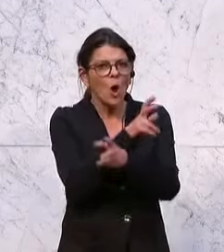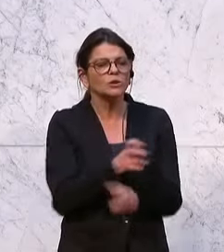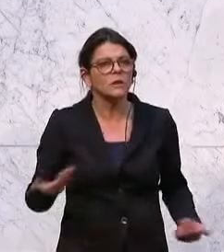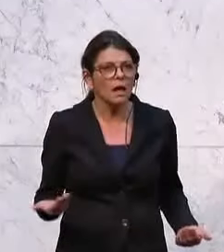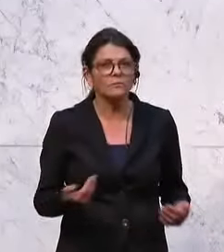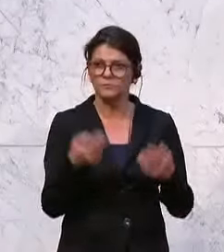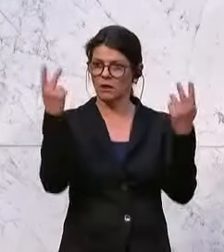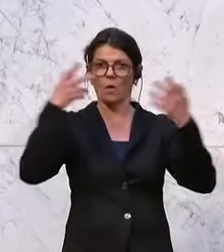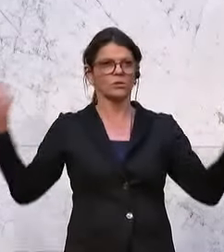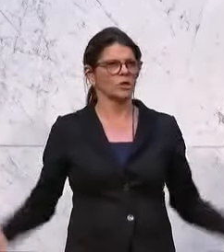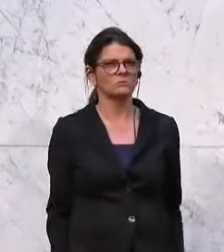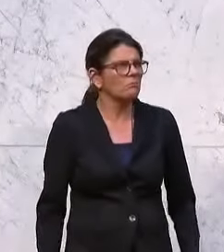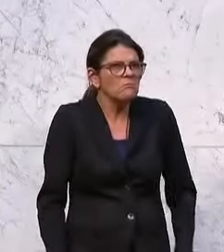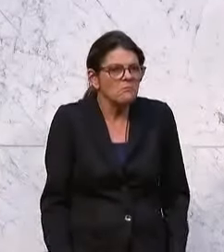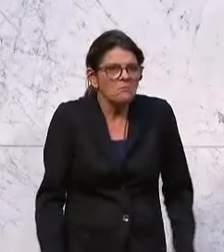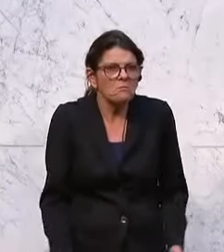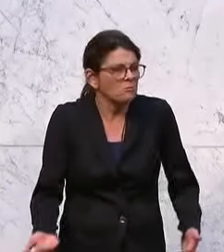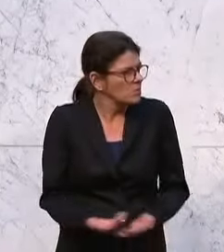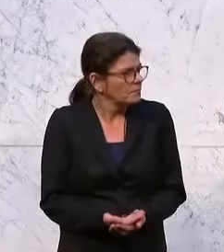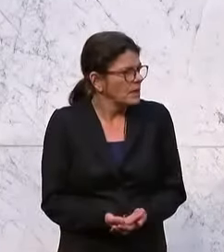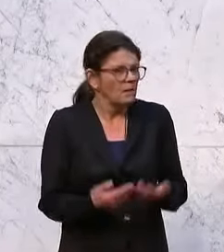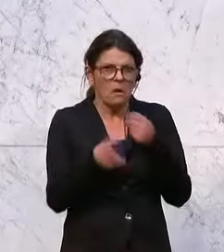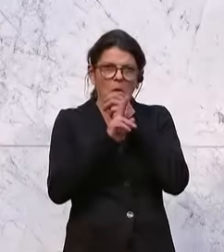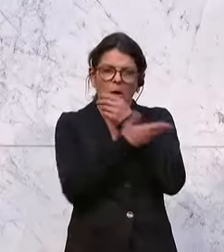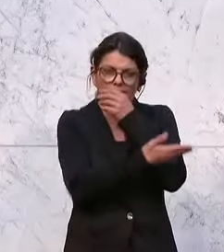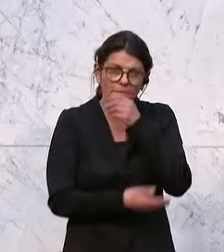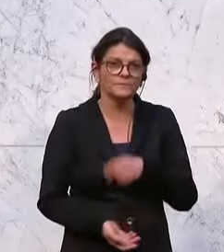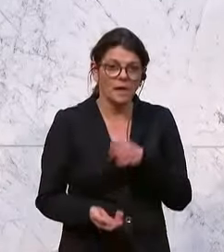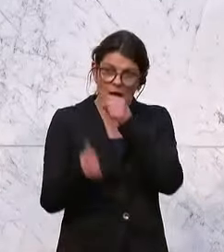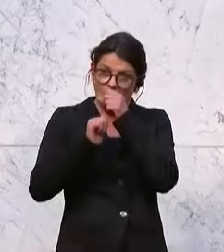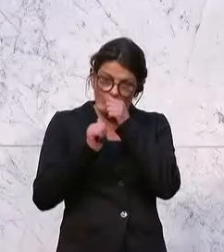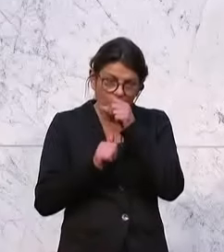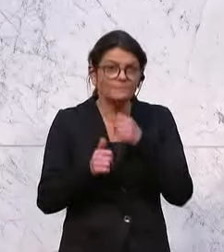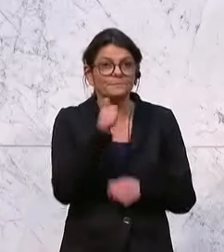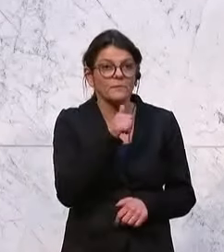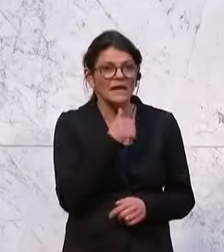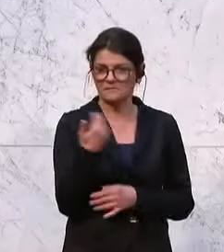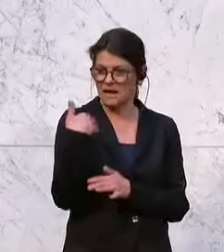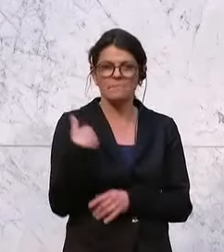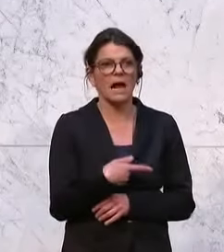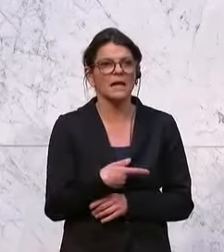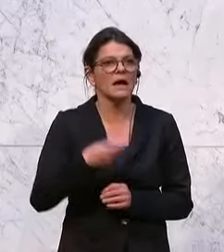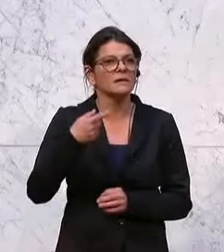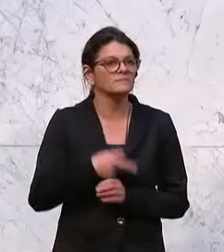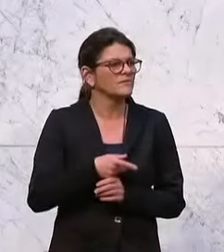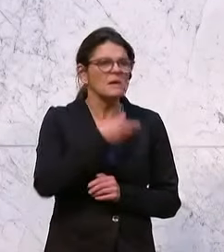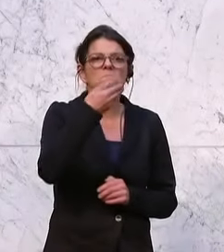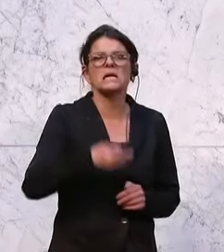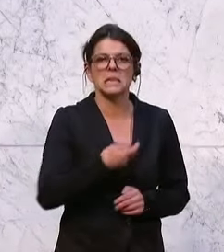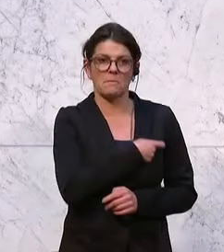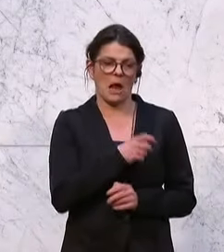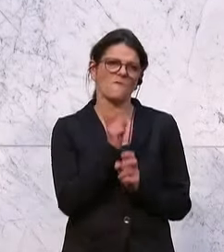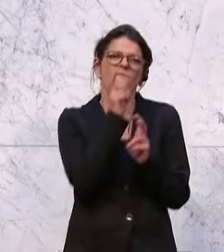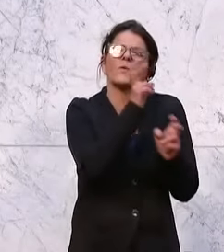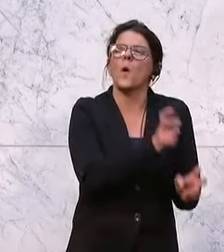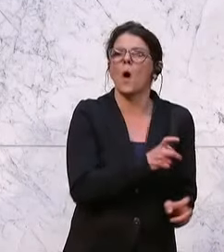geht. Ich meine, das ist ja wirklich komisch. Gestern die ehemalige Mieterpartei oder Wohnpartei